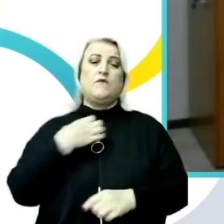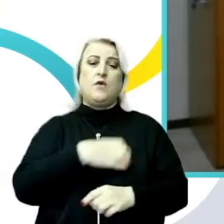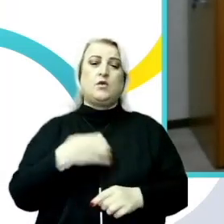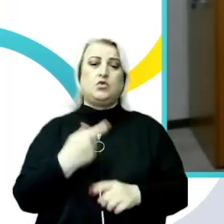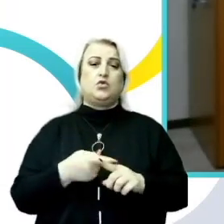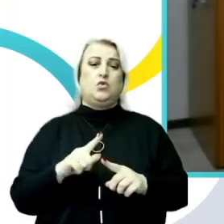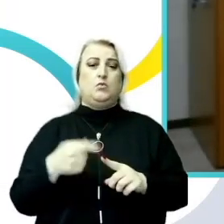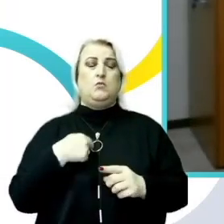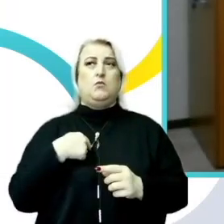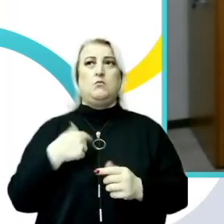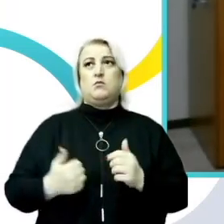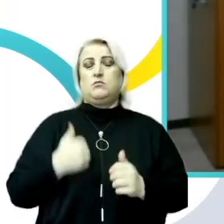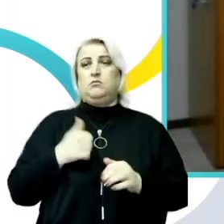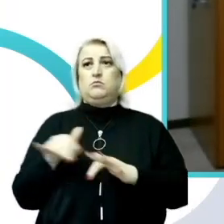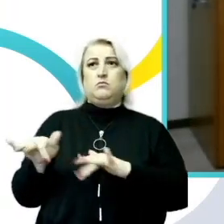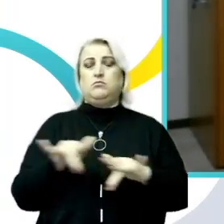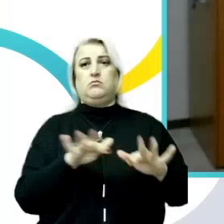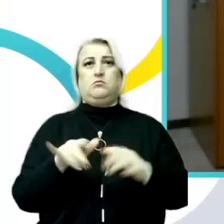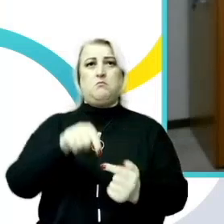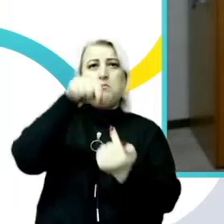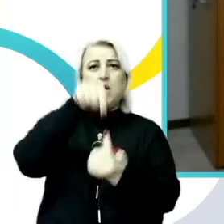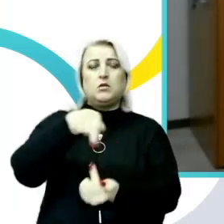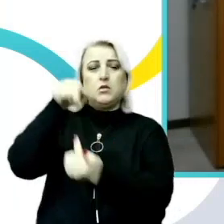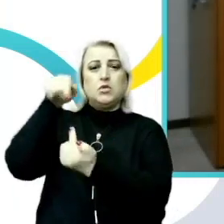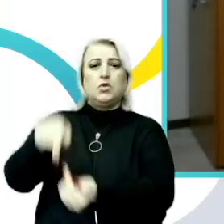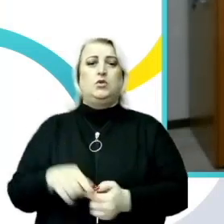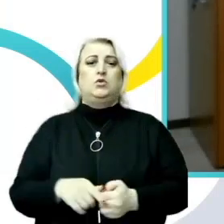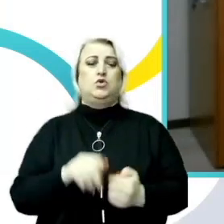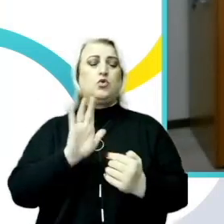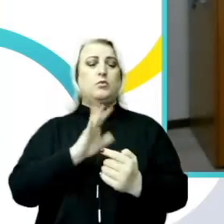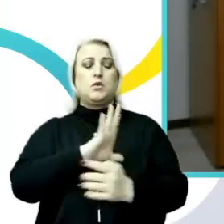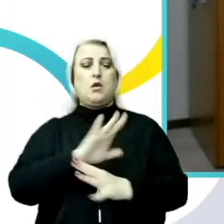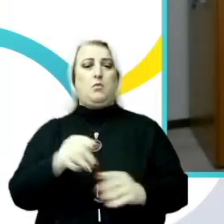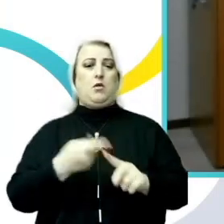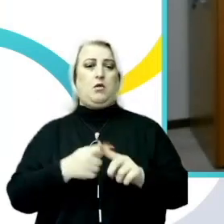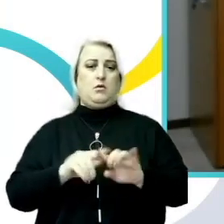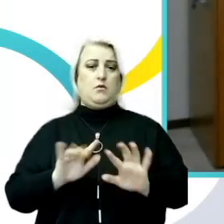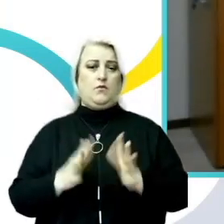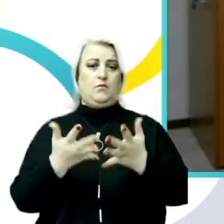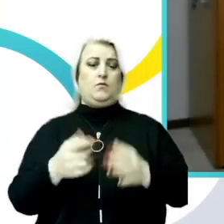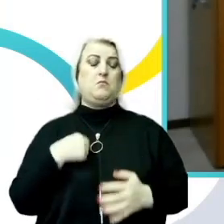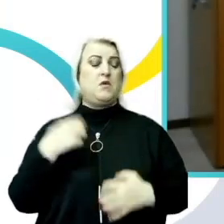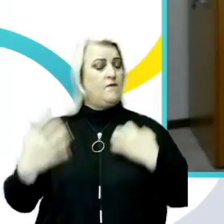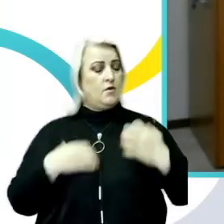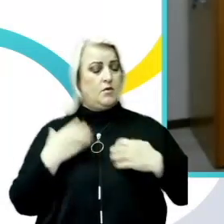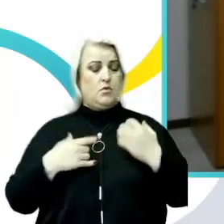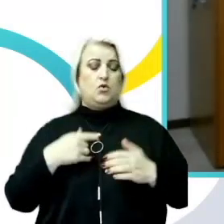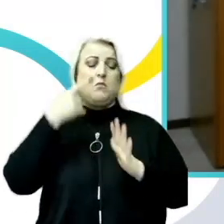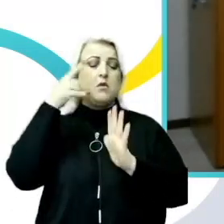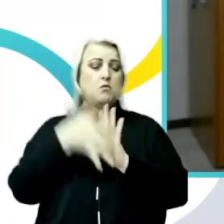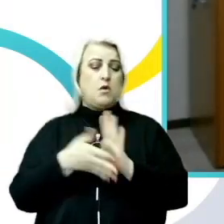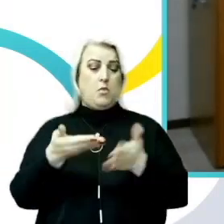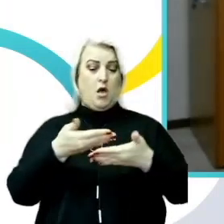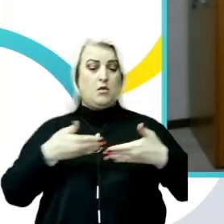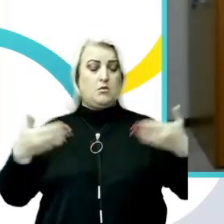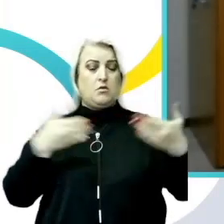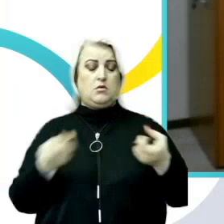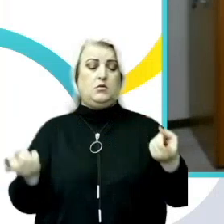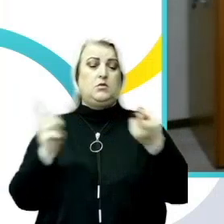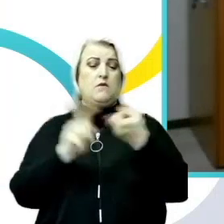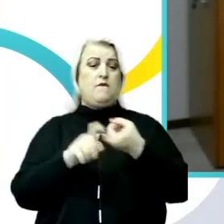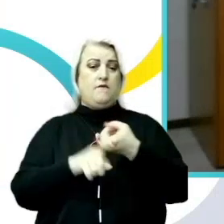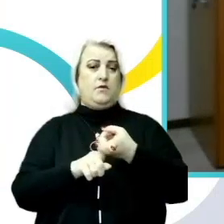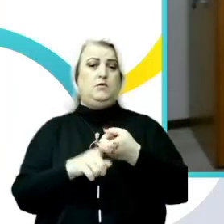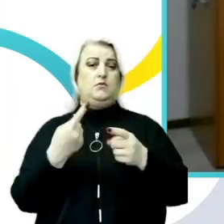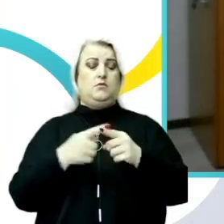distincte în combaterea acestui fenomen. Bineînțeles, cu toții suntem îngrijorați și înțelegem că de noi depinde o protecție legală